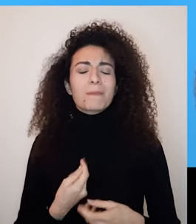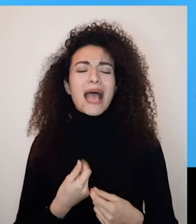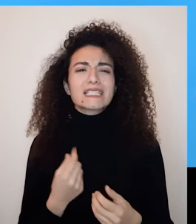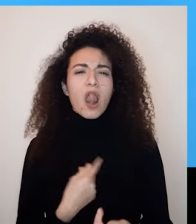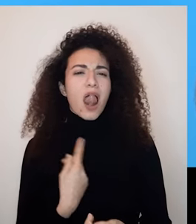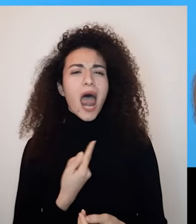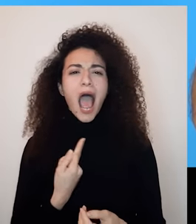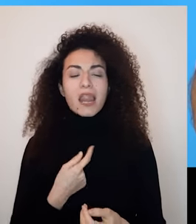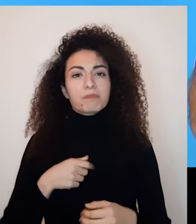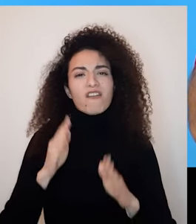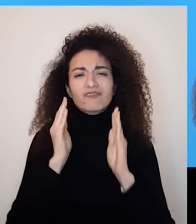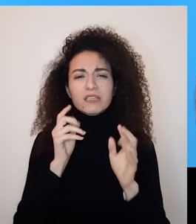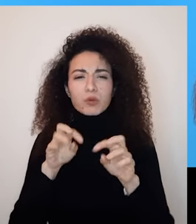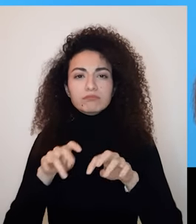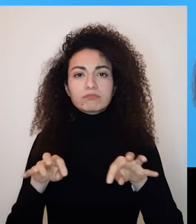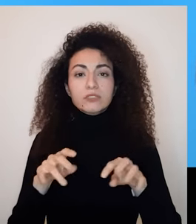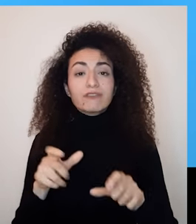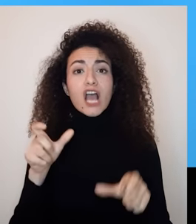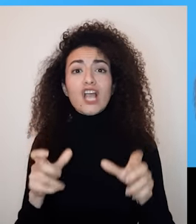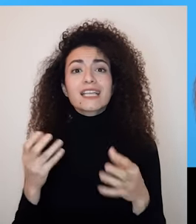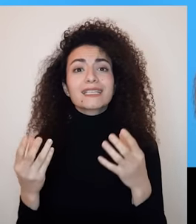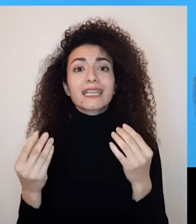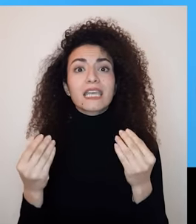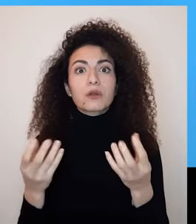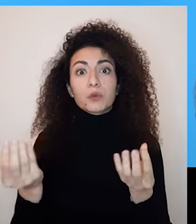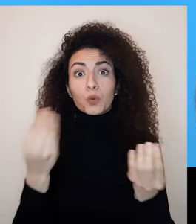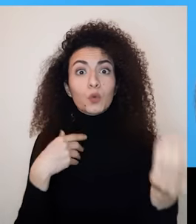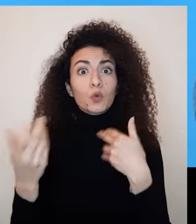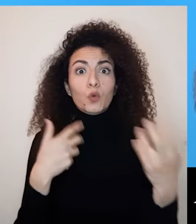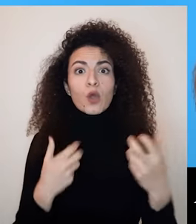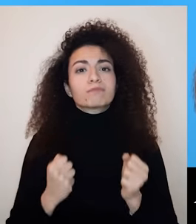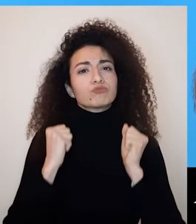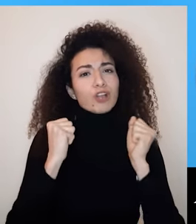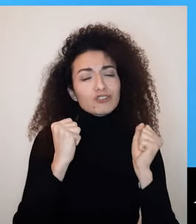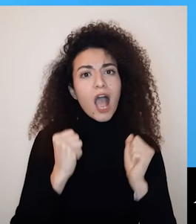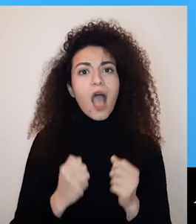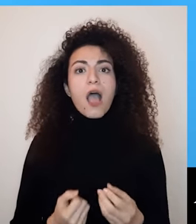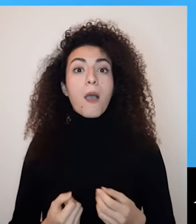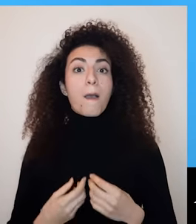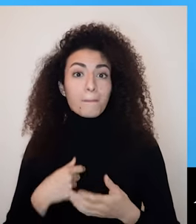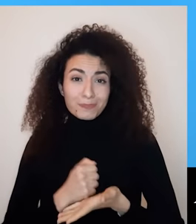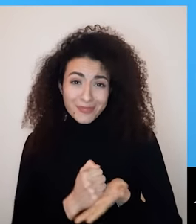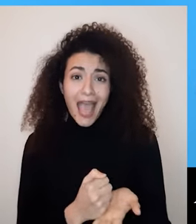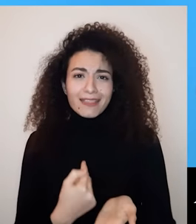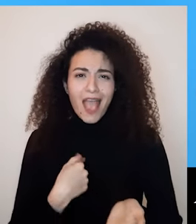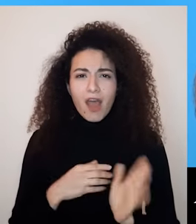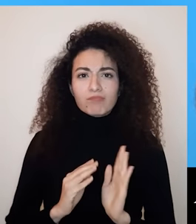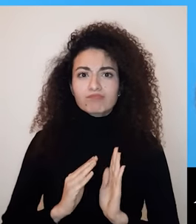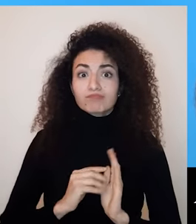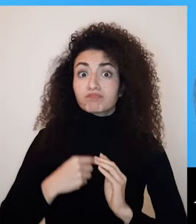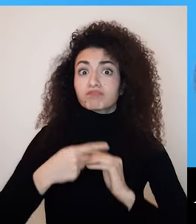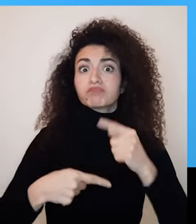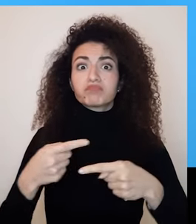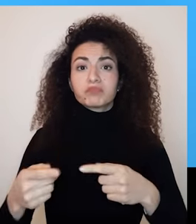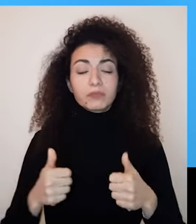وعينية واهتمام أما علاقاتنا الضعيفة فهي أيضاً نصدر دعم مهم ممكن أن تدعمنا ببعض الأحيان على المستوى العاطفة